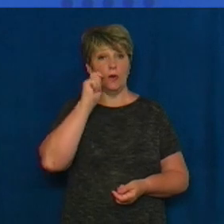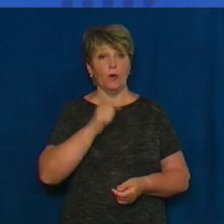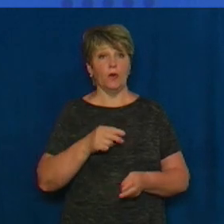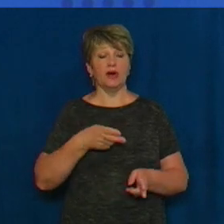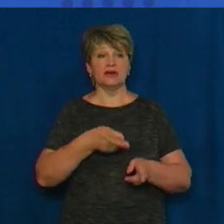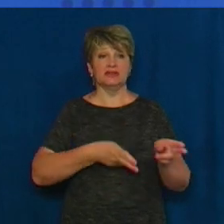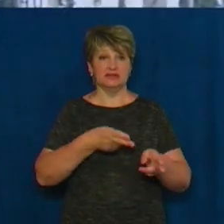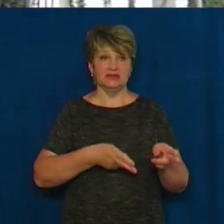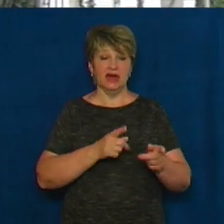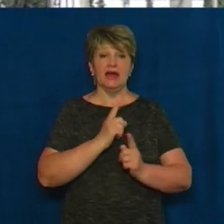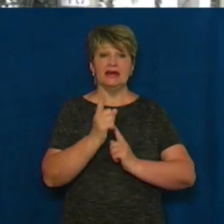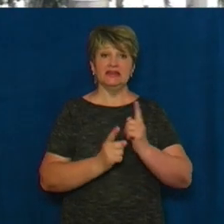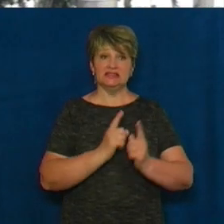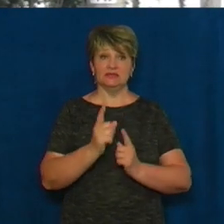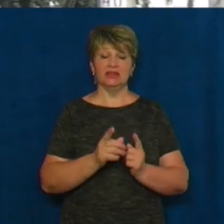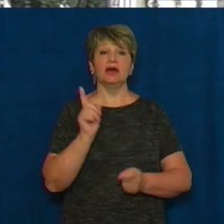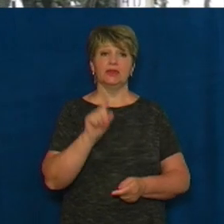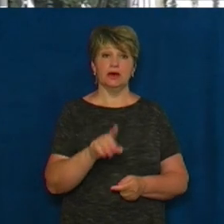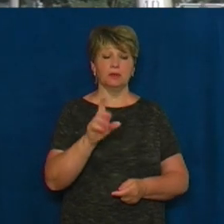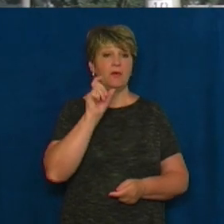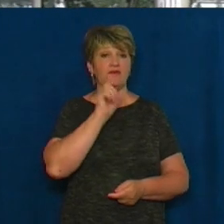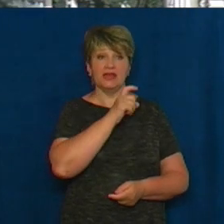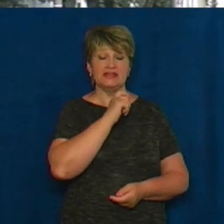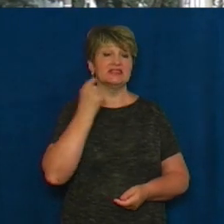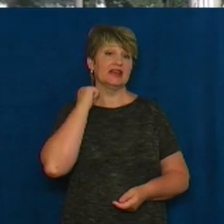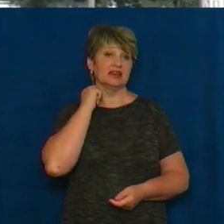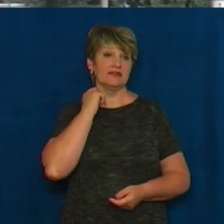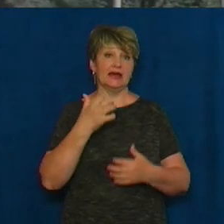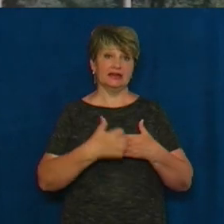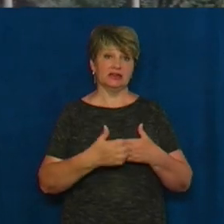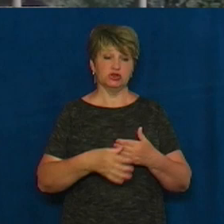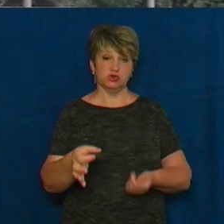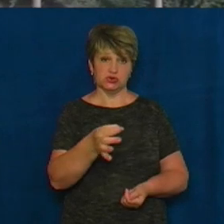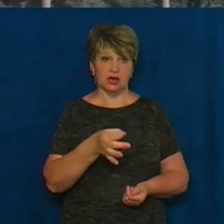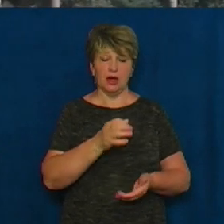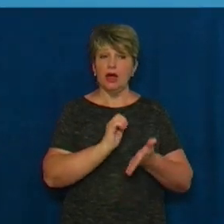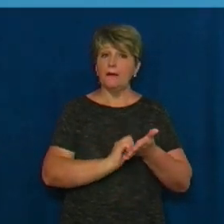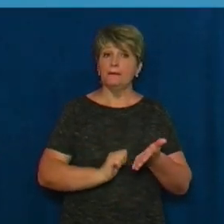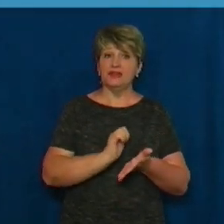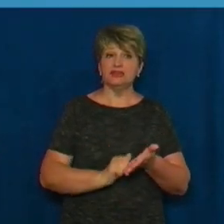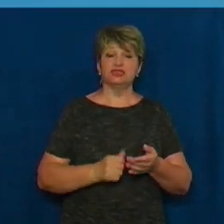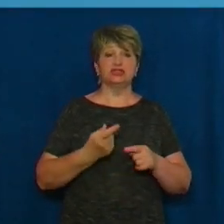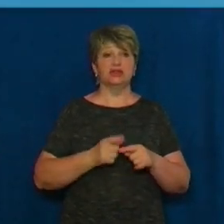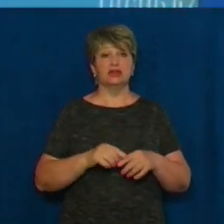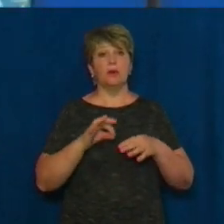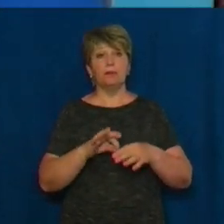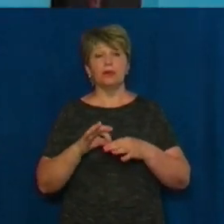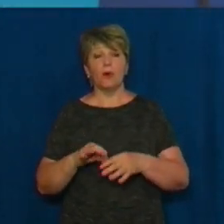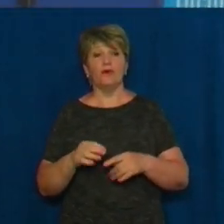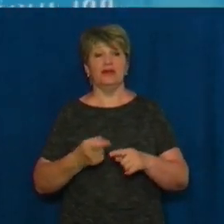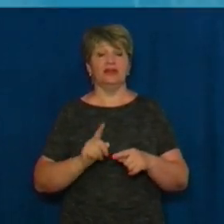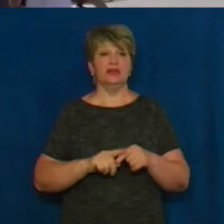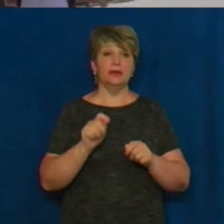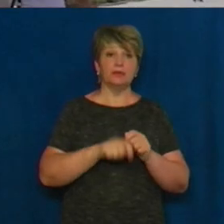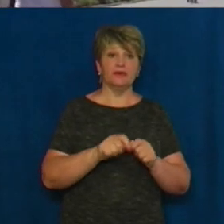Зміни у тарифах відбудуться також у Вінницькій, Кировоградській та Херсонській областях. Причиною стало приведення тарифів у поїздах